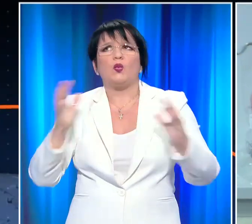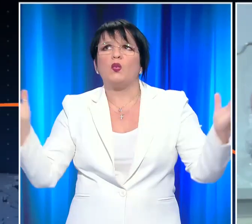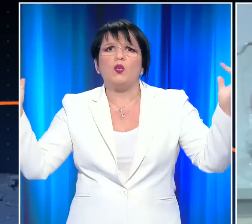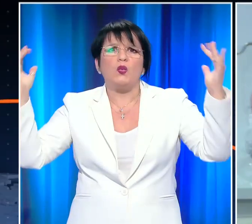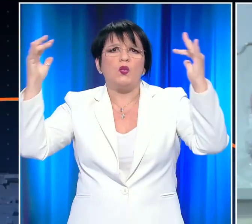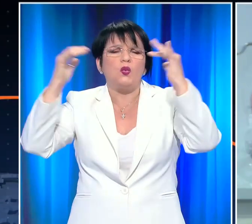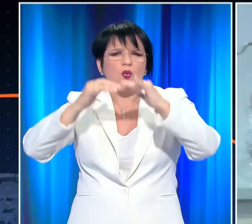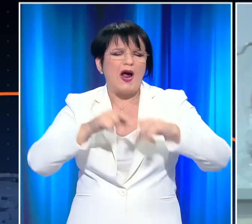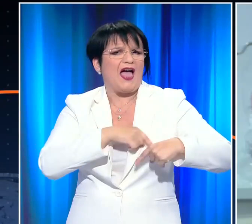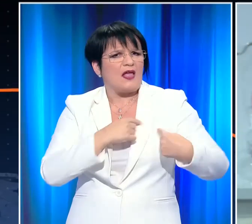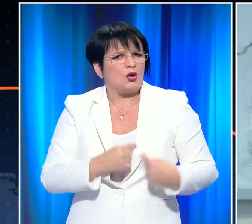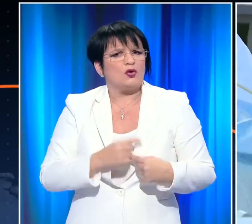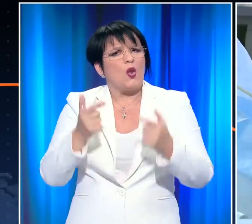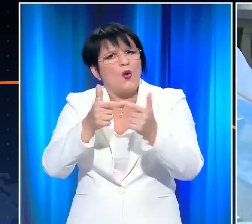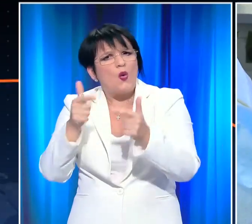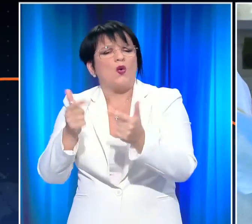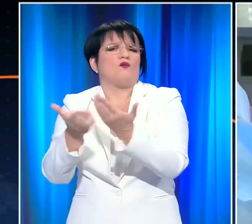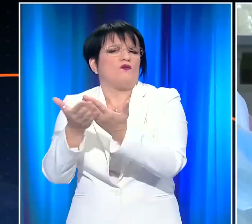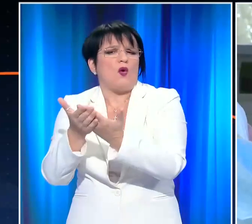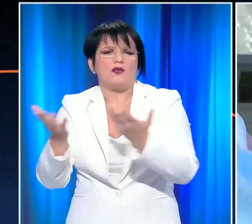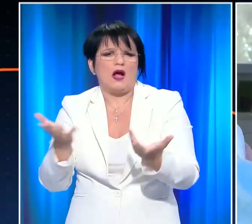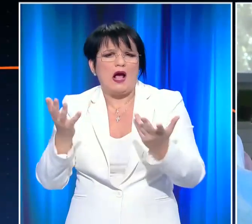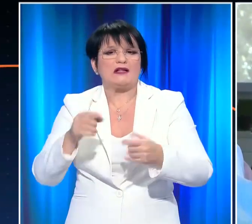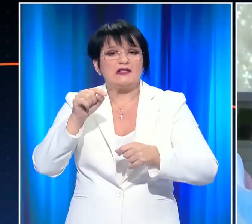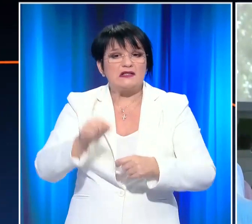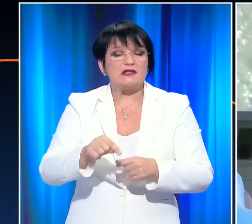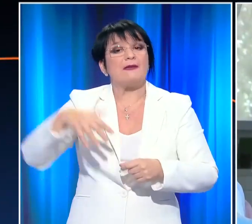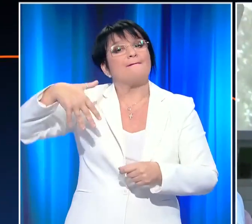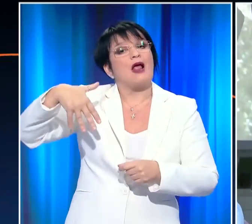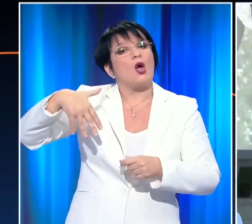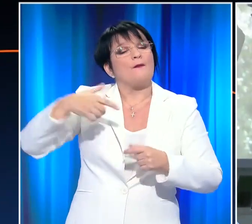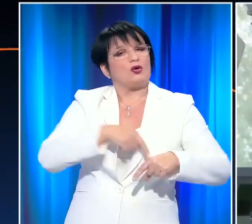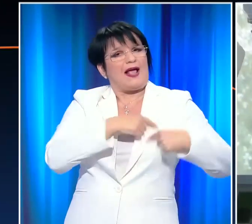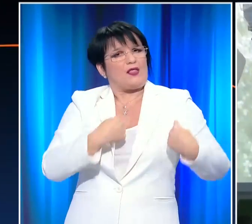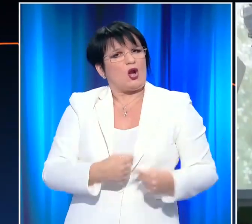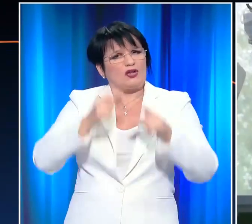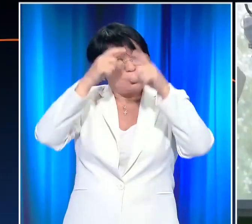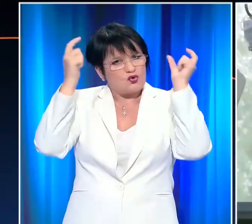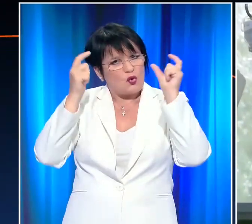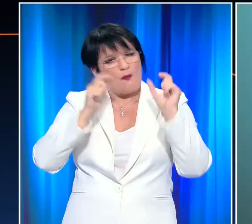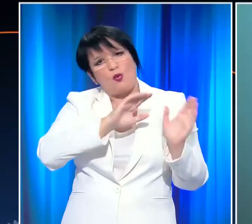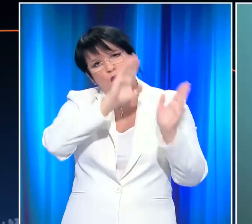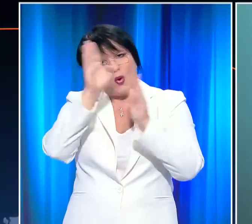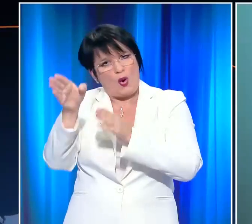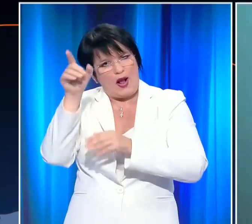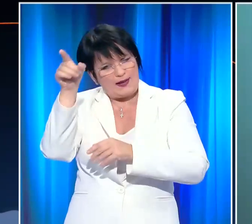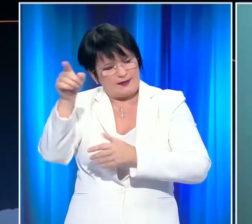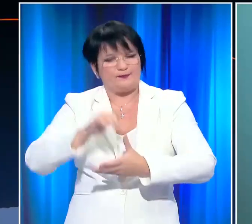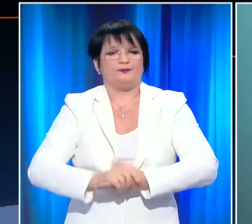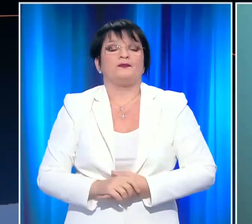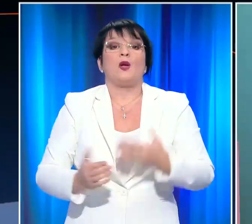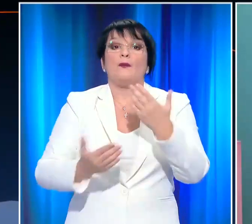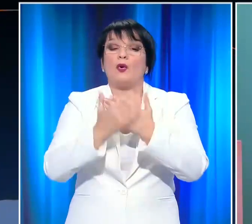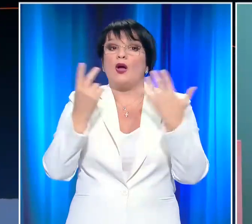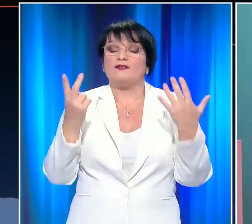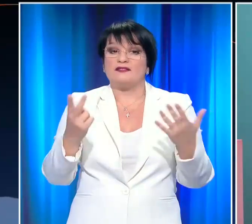χώρας. Μετά τις δέκα νοσηλεύτρες από την Κρήτη, σήμερα έπιασαν δουλειά και οι εθελόντριες νοσηλεύτρες από την Πελοπόννησο. Η ώρα είναι αυτά το πρωί